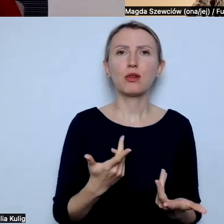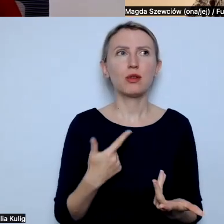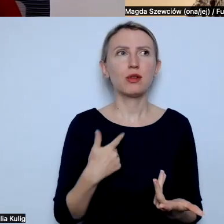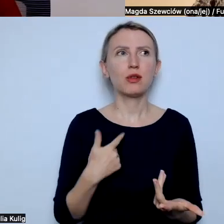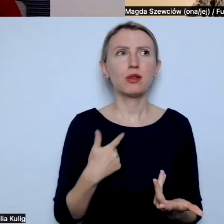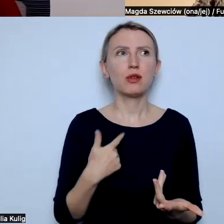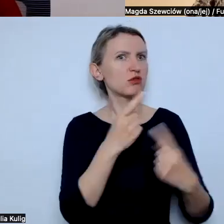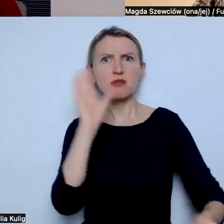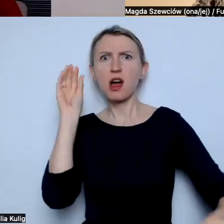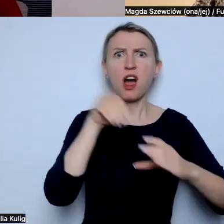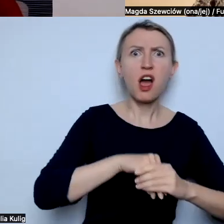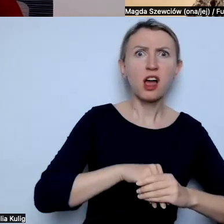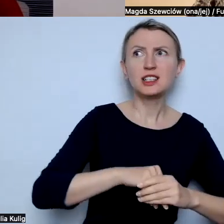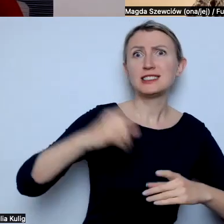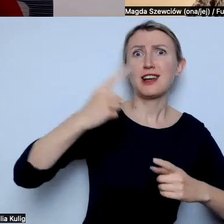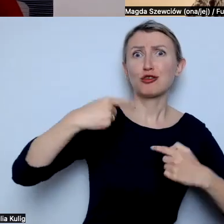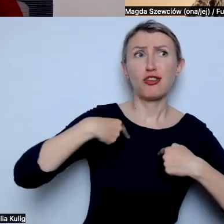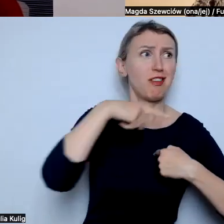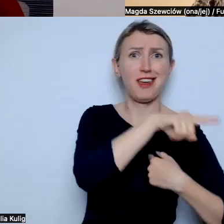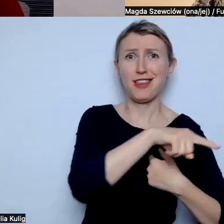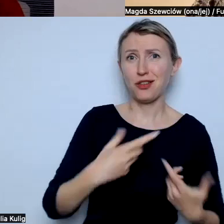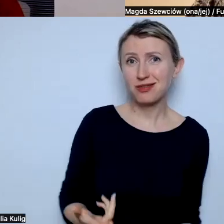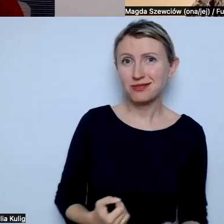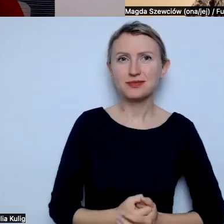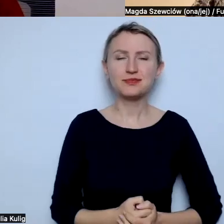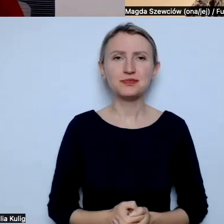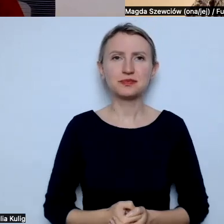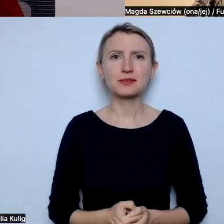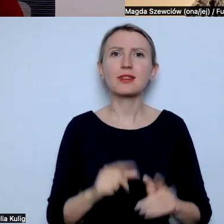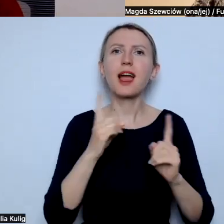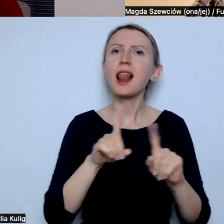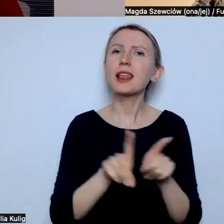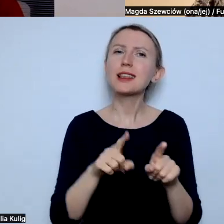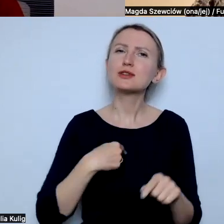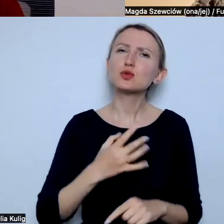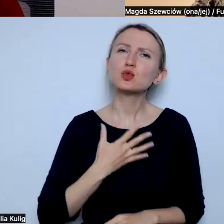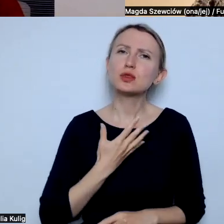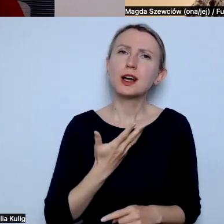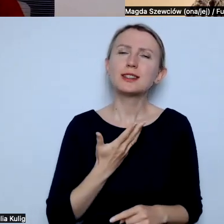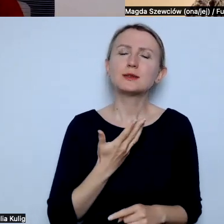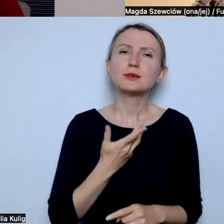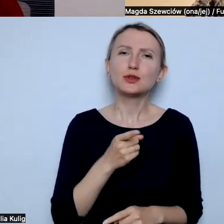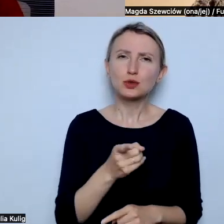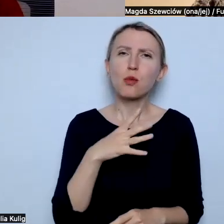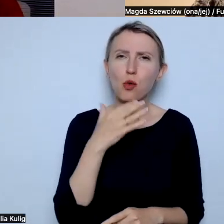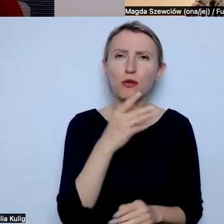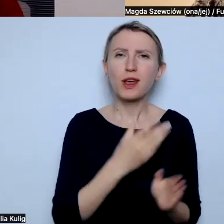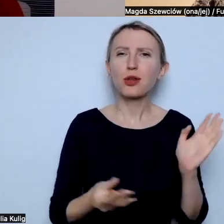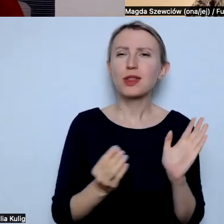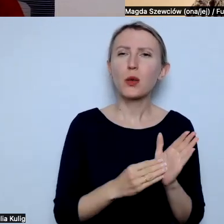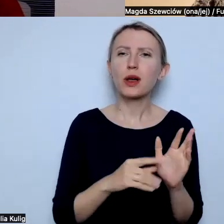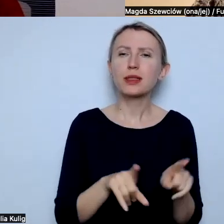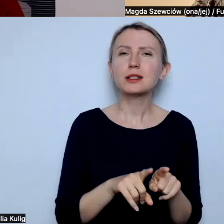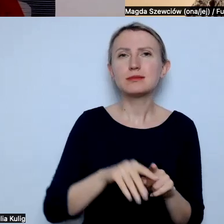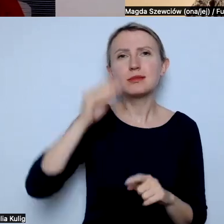sytuację i teraz dwie osoby będą w trudnej sytuacji. Natomiast też mam trochę tak, żebym dodała tylko co ty mówiłaś, zwrócenie się